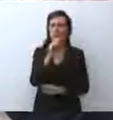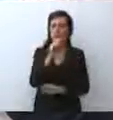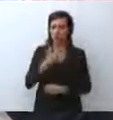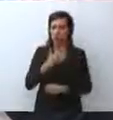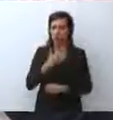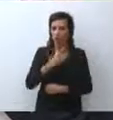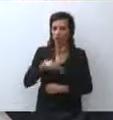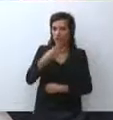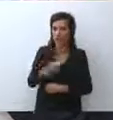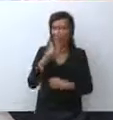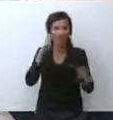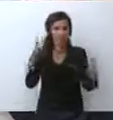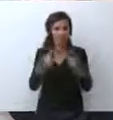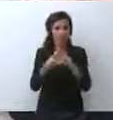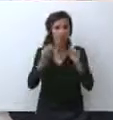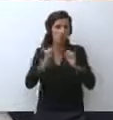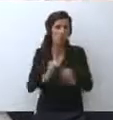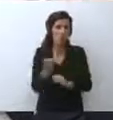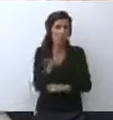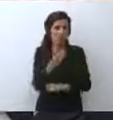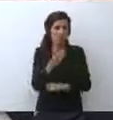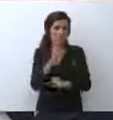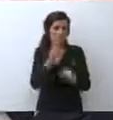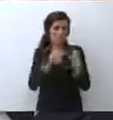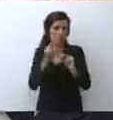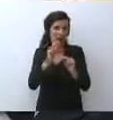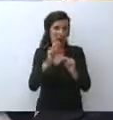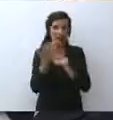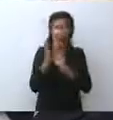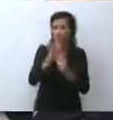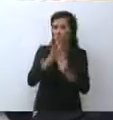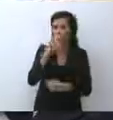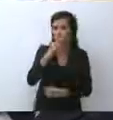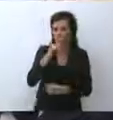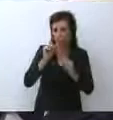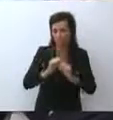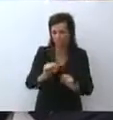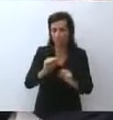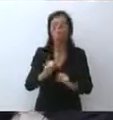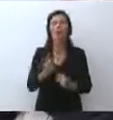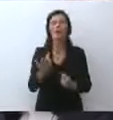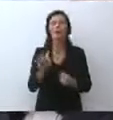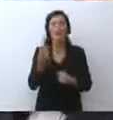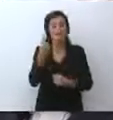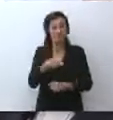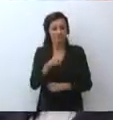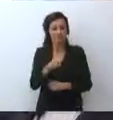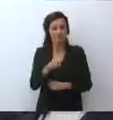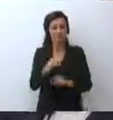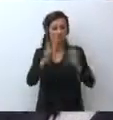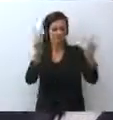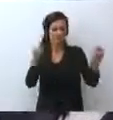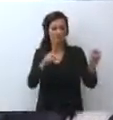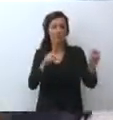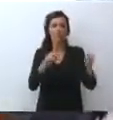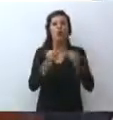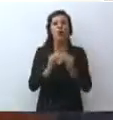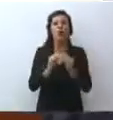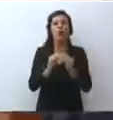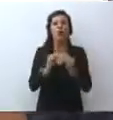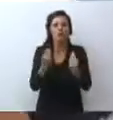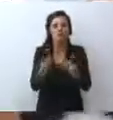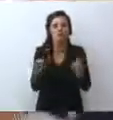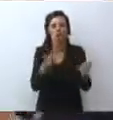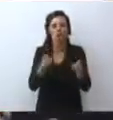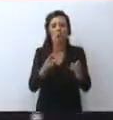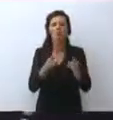così li facciamo parlare e a questo punto se e quando affronterete il tema di questo decreto delle localizzazioni.